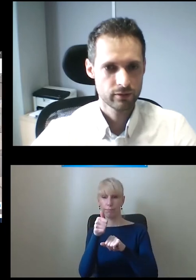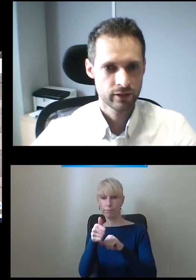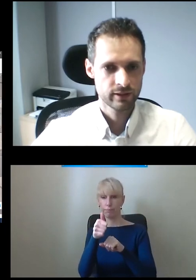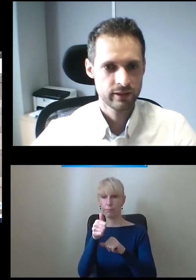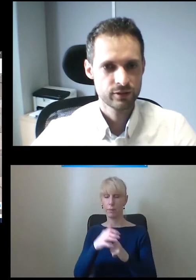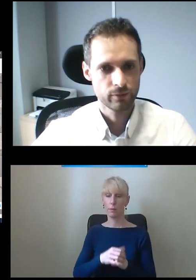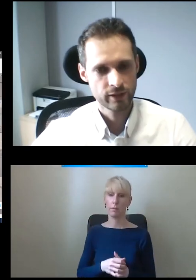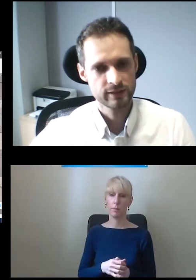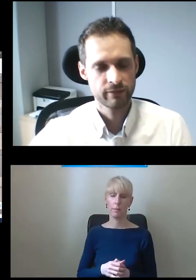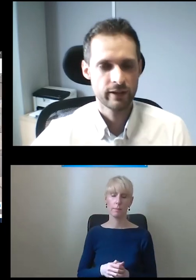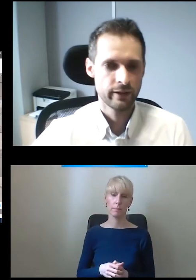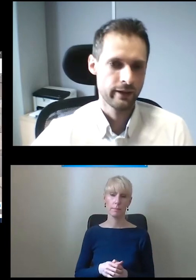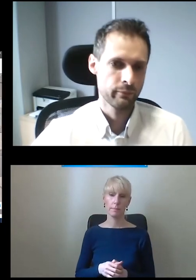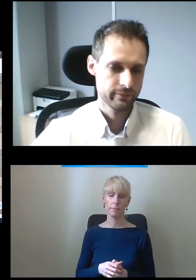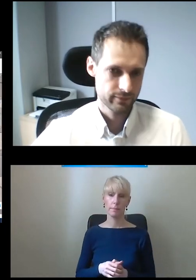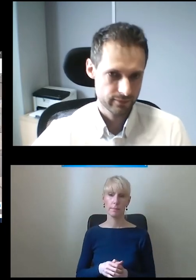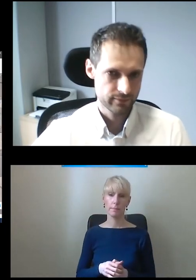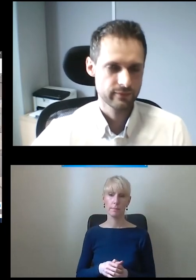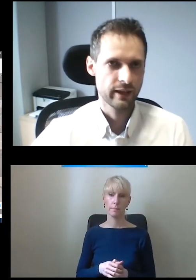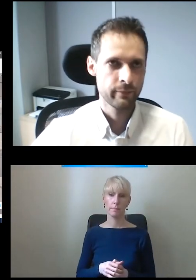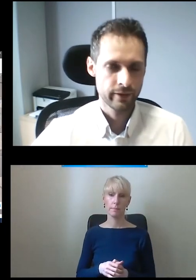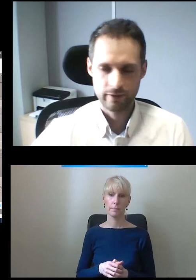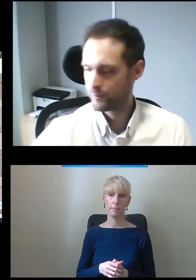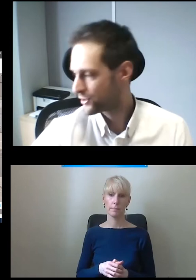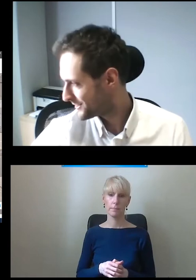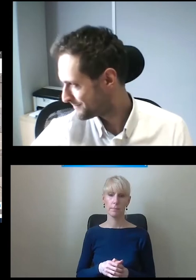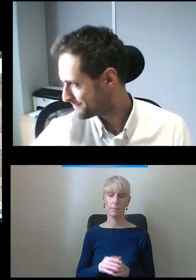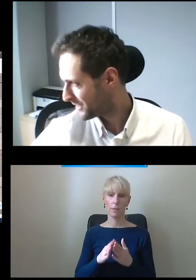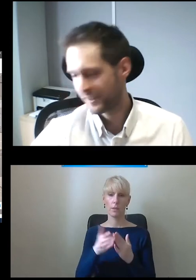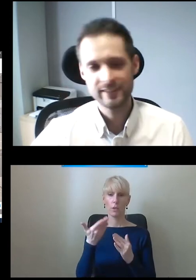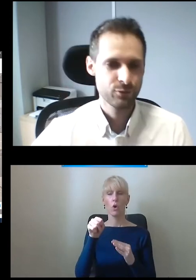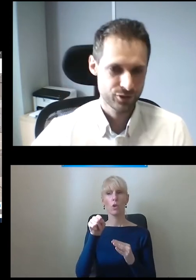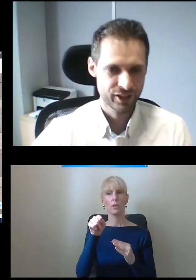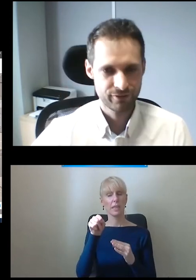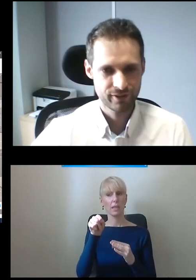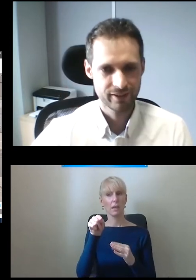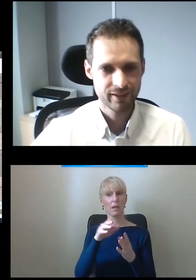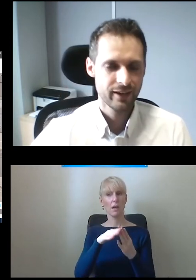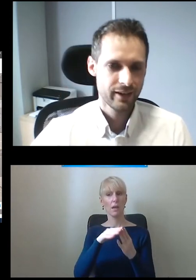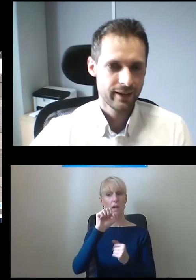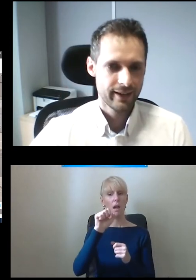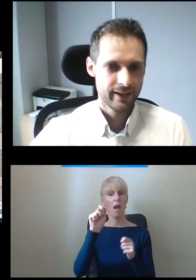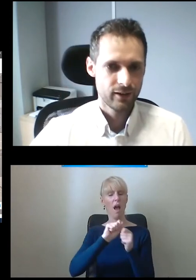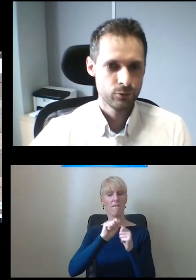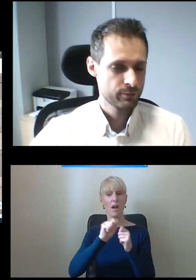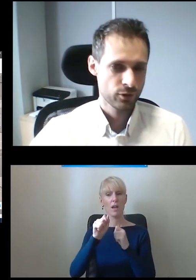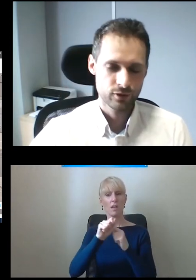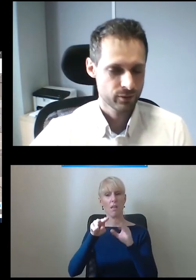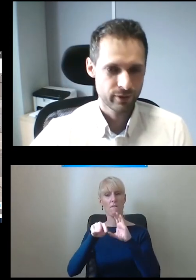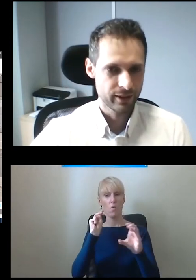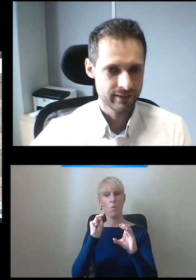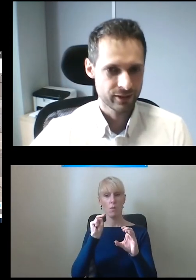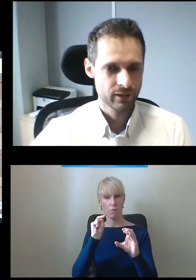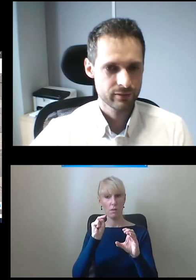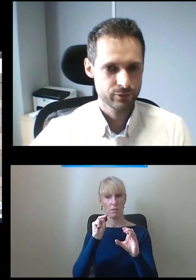To jest ten e-stop, to jest awaryjne wyłączanie windy. Ludzie przychodzą